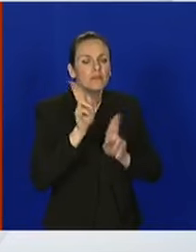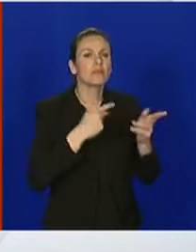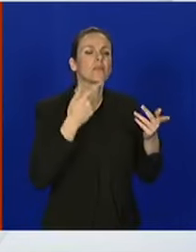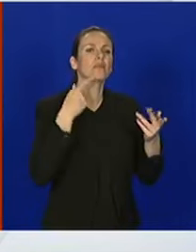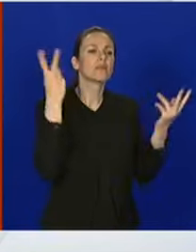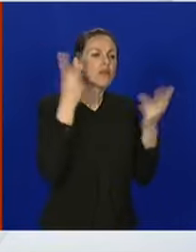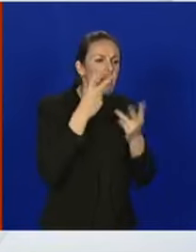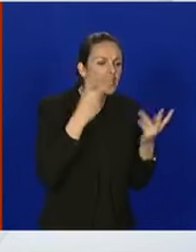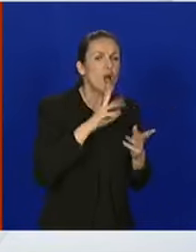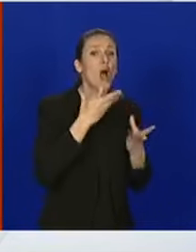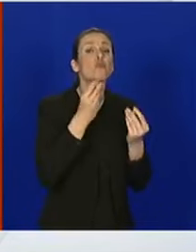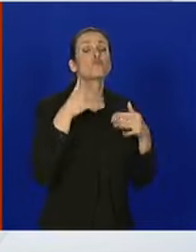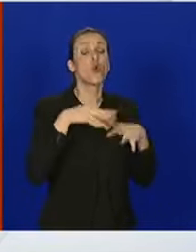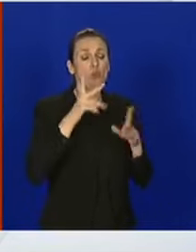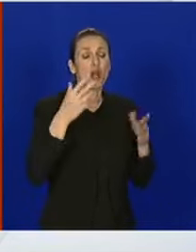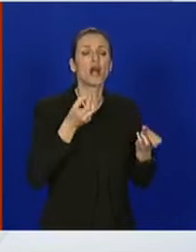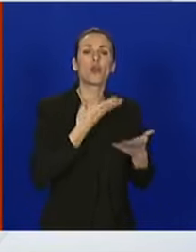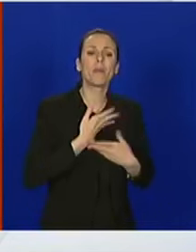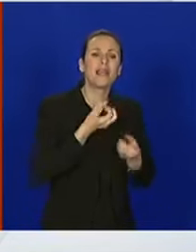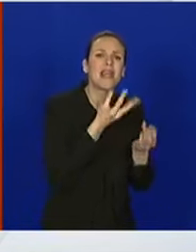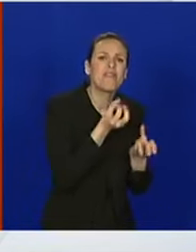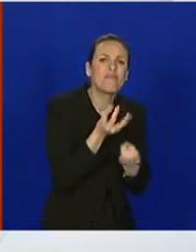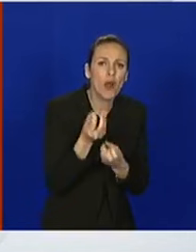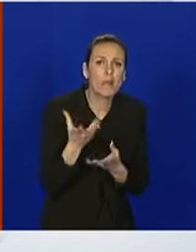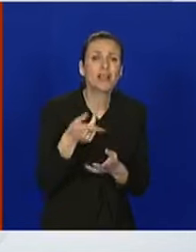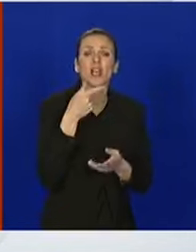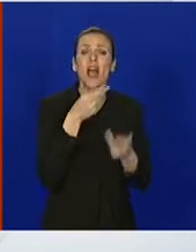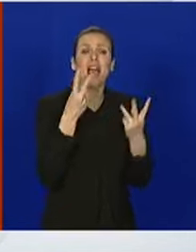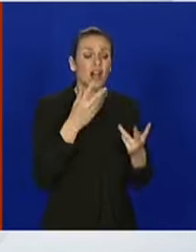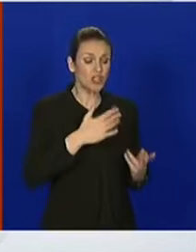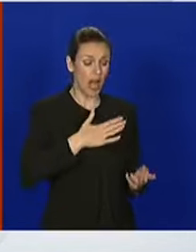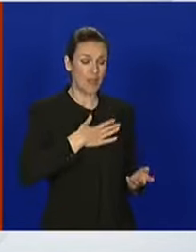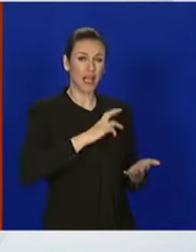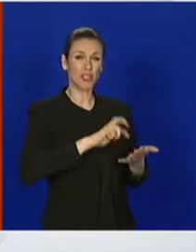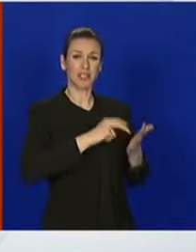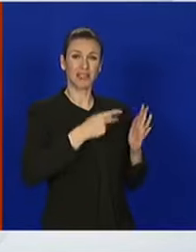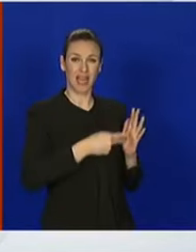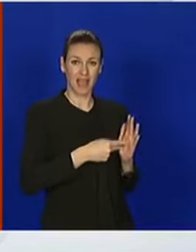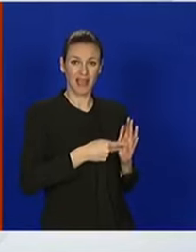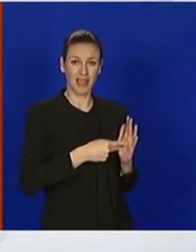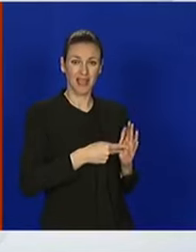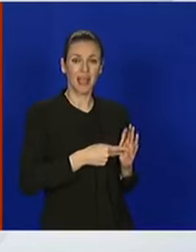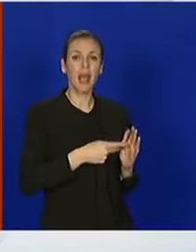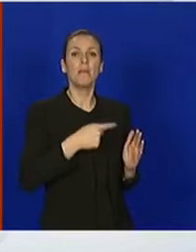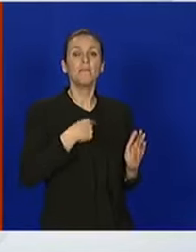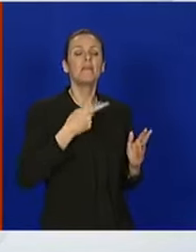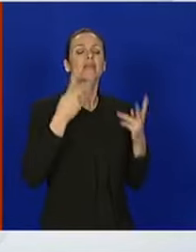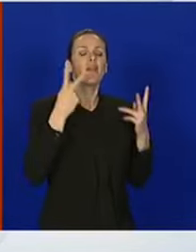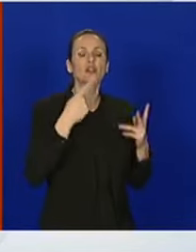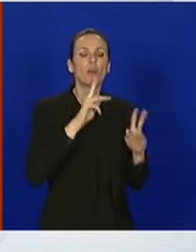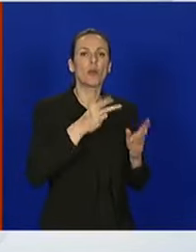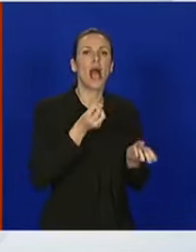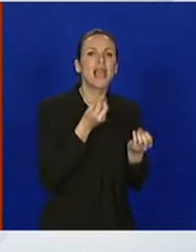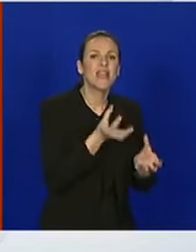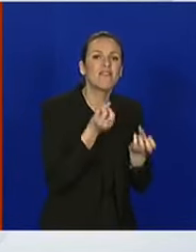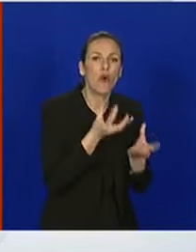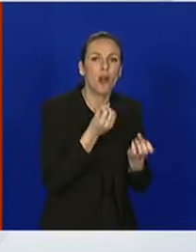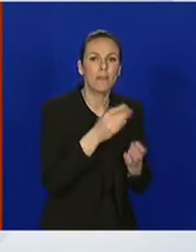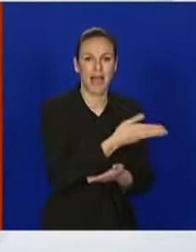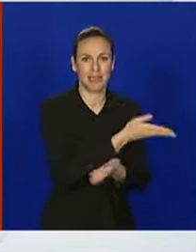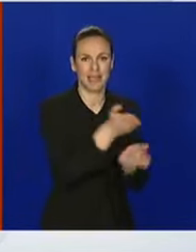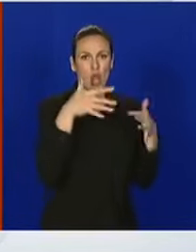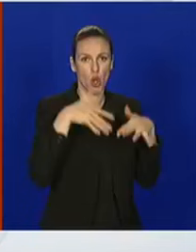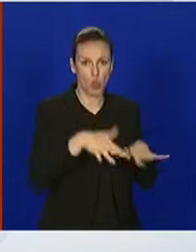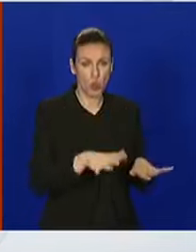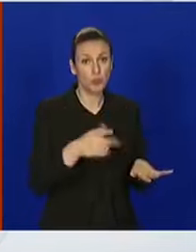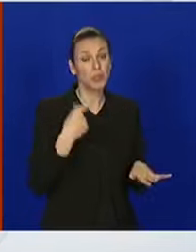informiranja građana. Jer zapravo ključni dio naše strategije je informiranje građana. I čini mi se